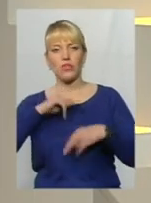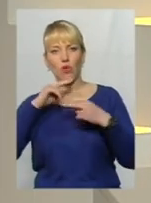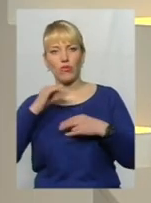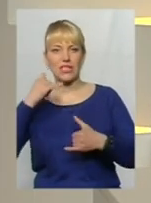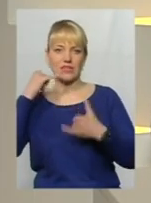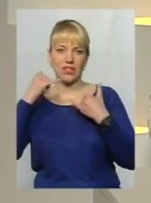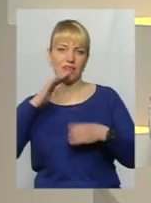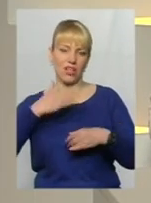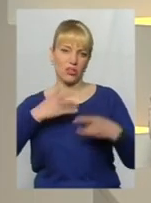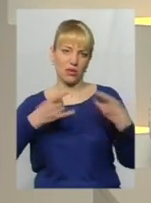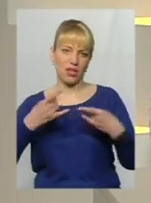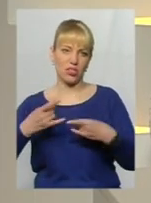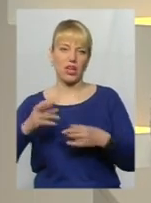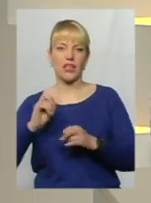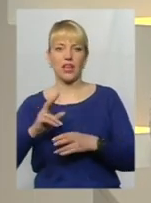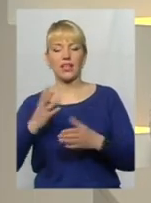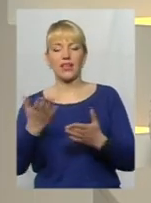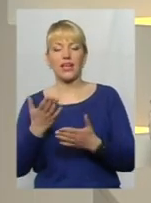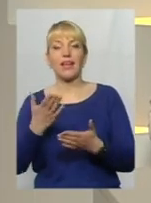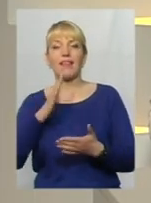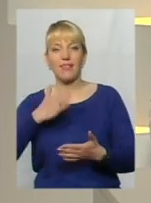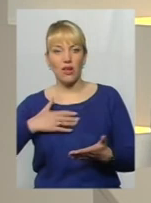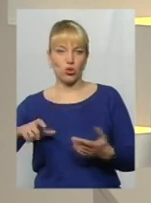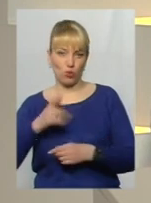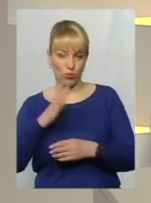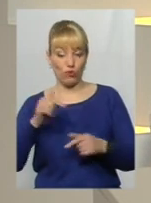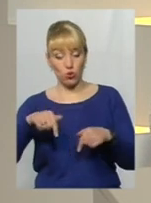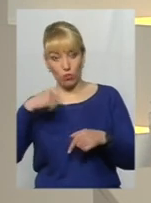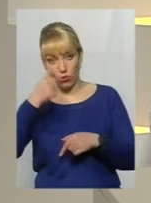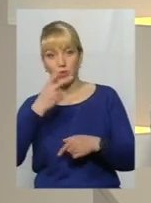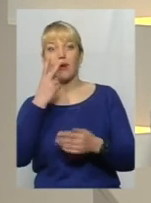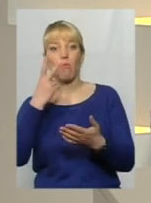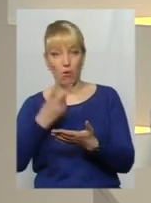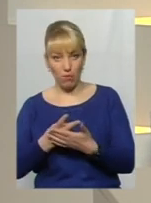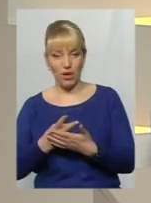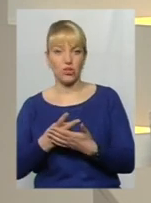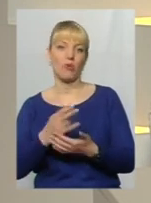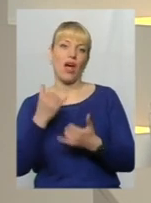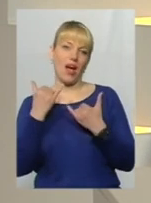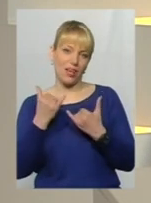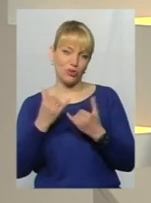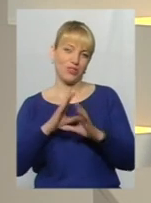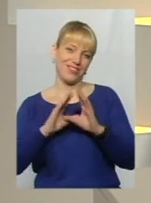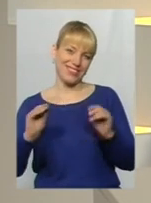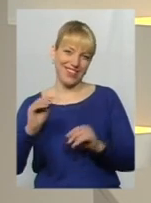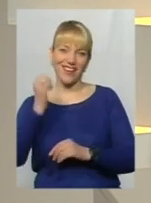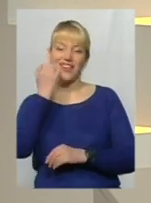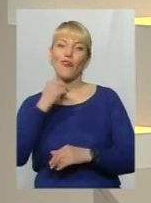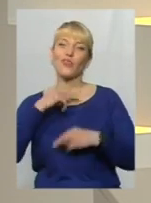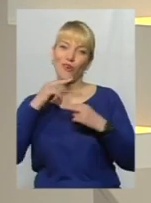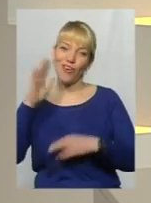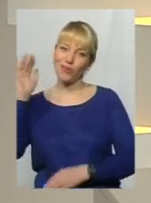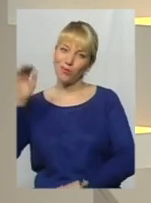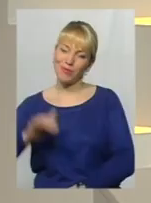нашим полеглядачам. А які наші дороги будуть цього року, побачимо вже згодом. А на сьогодні це все. Дякую за увагу, до